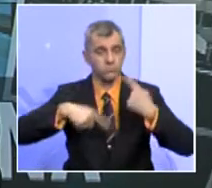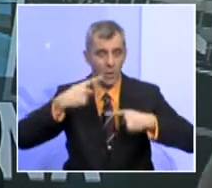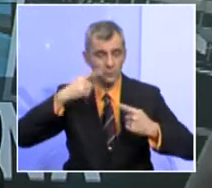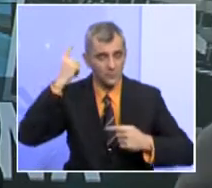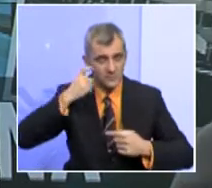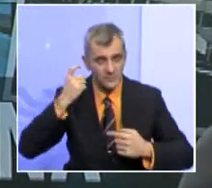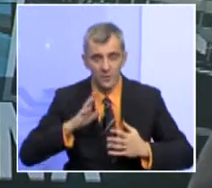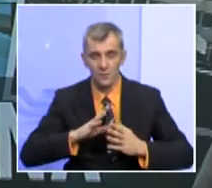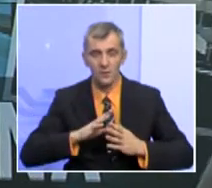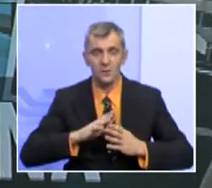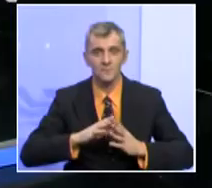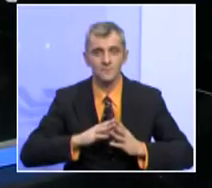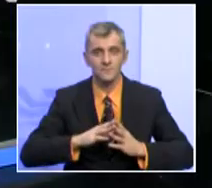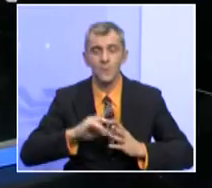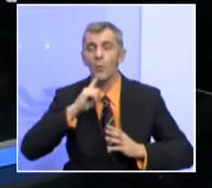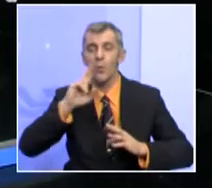mehanizme,